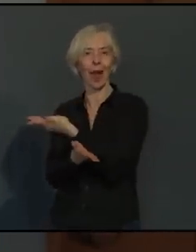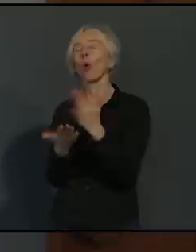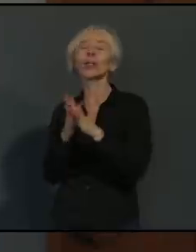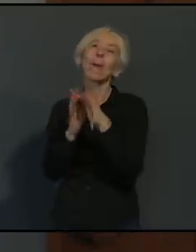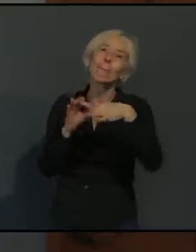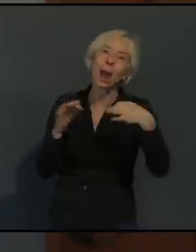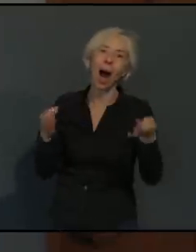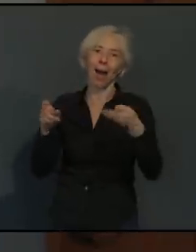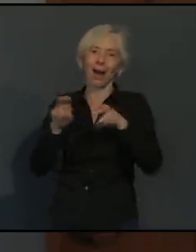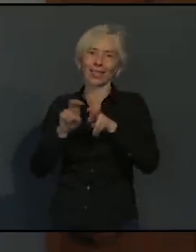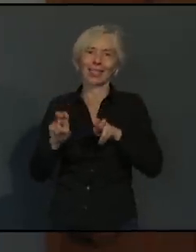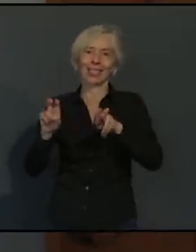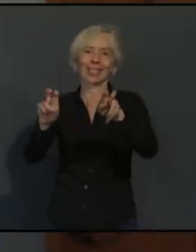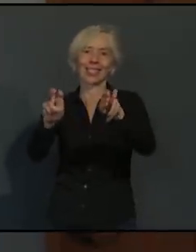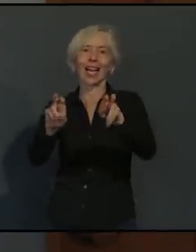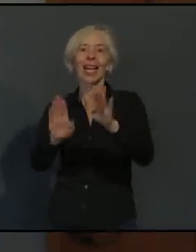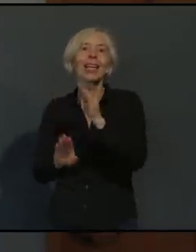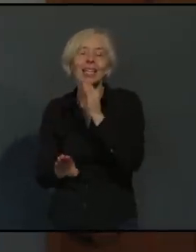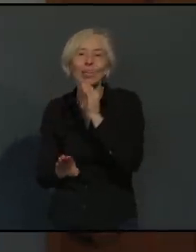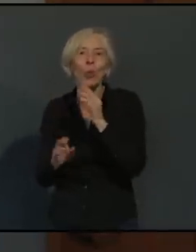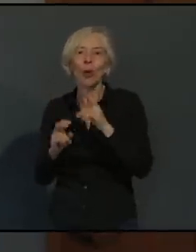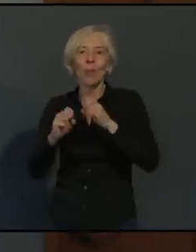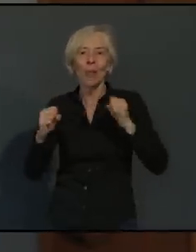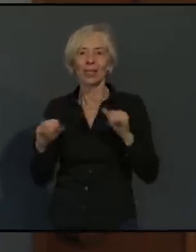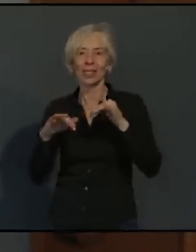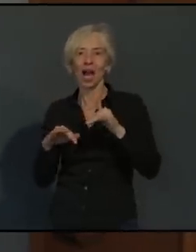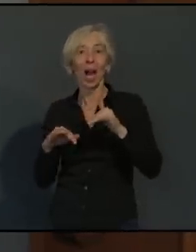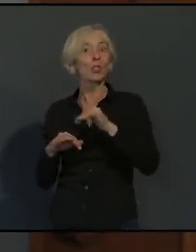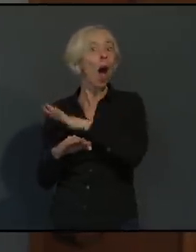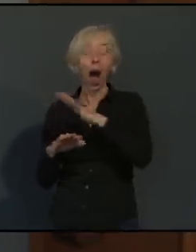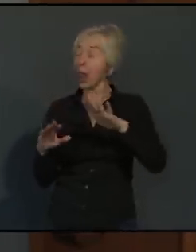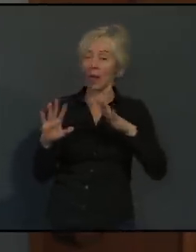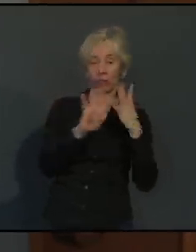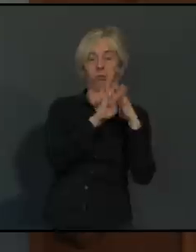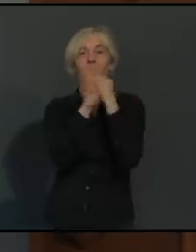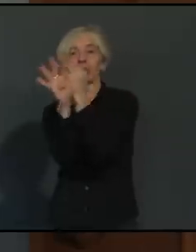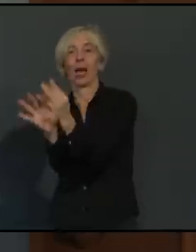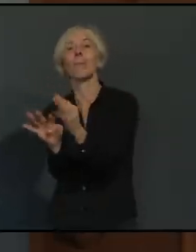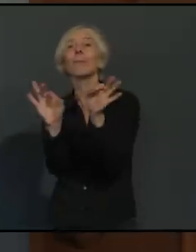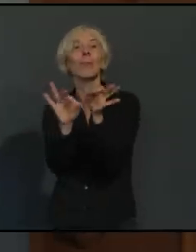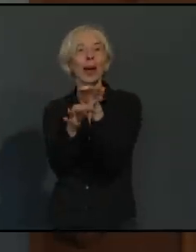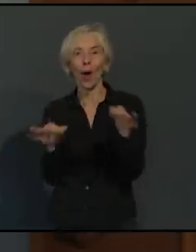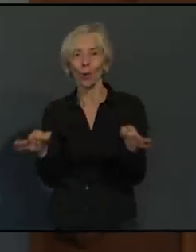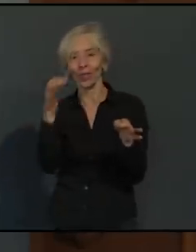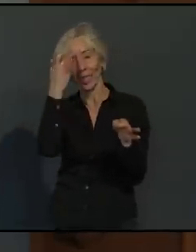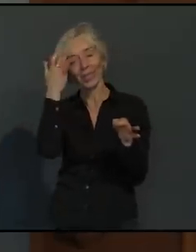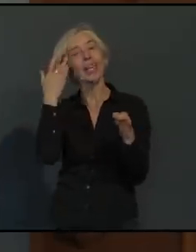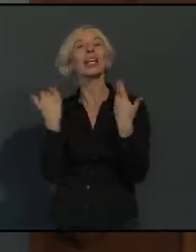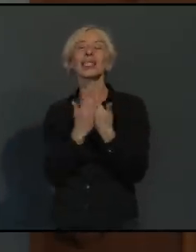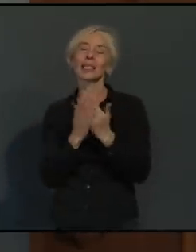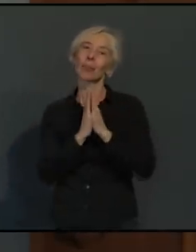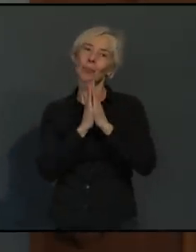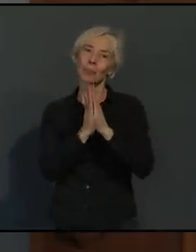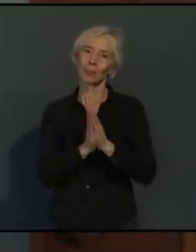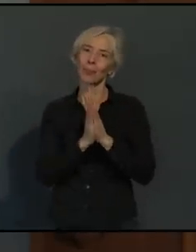Platzkapazitäten zur Verfügung sind. Es muss nicht alles in die erste Bahn hinein. Das ist mein Appell an unsere Fahrgäste, dass man